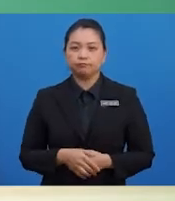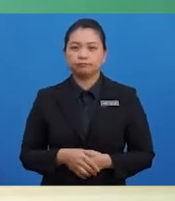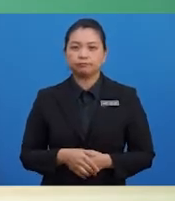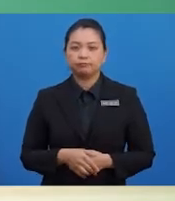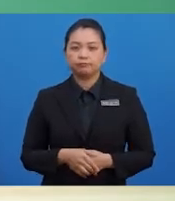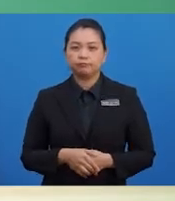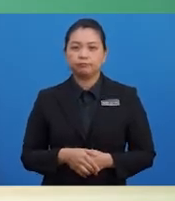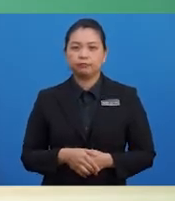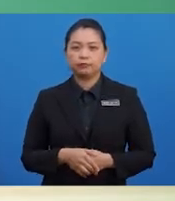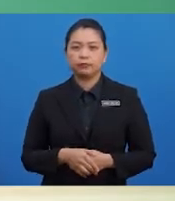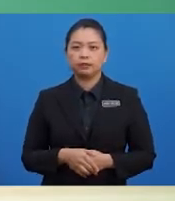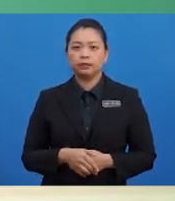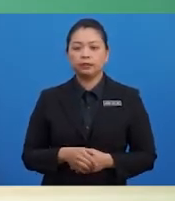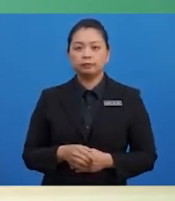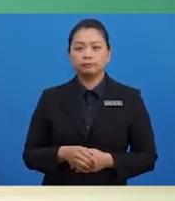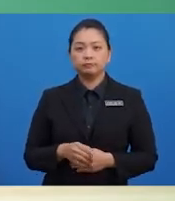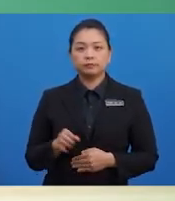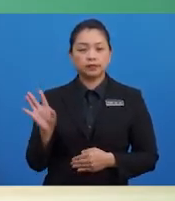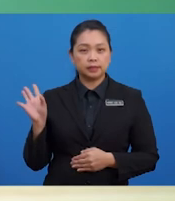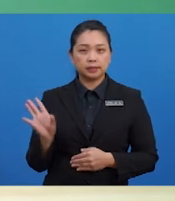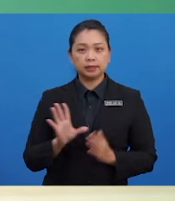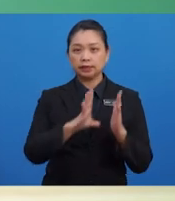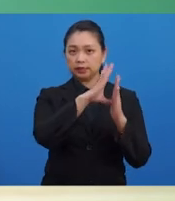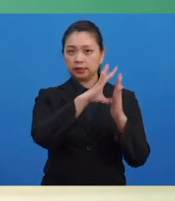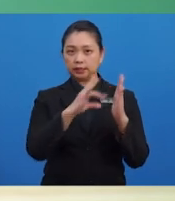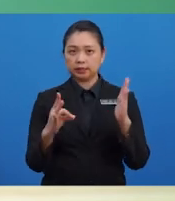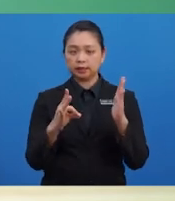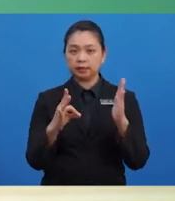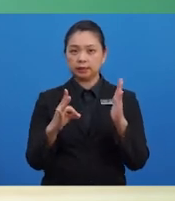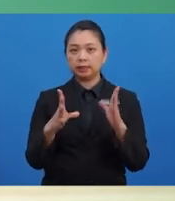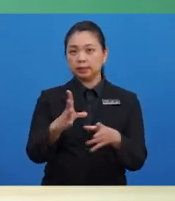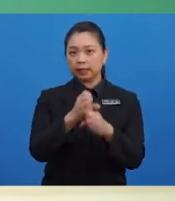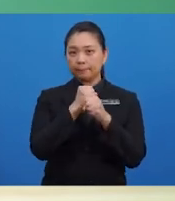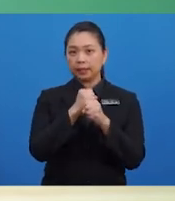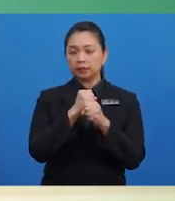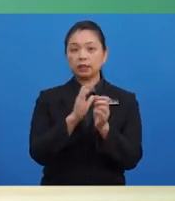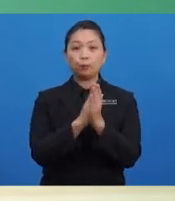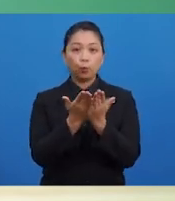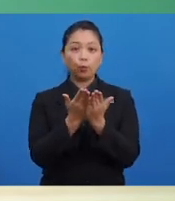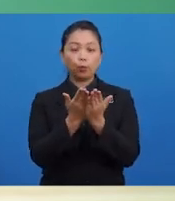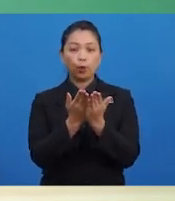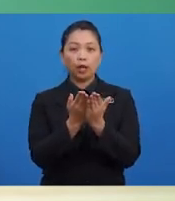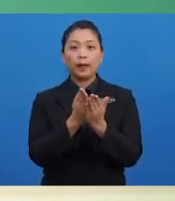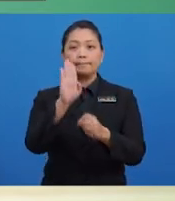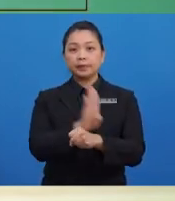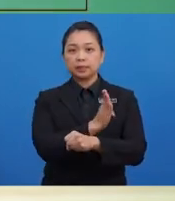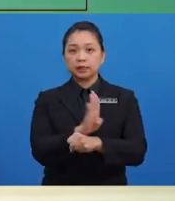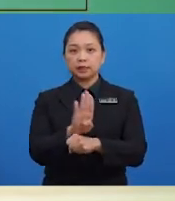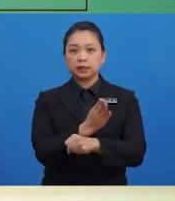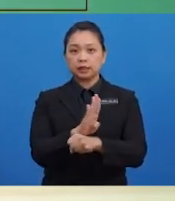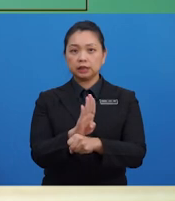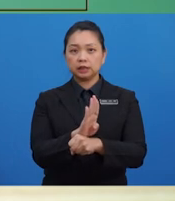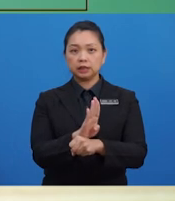Petikan imbangan duga berikut diperoleh daripada buku perniagaan Melatimat pada 31